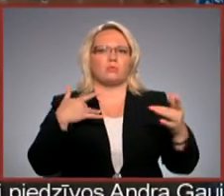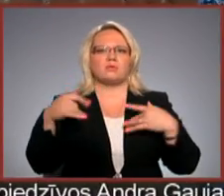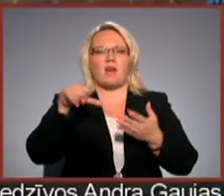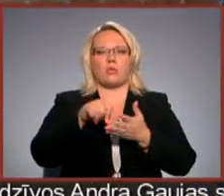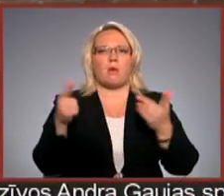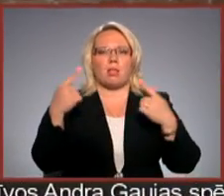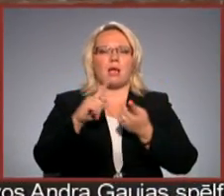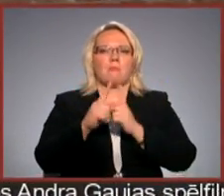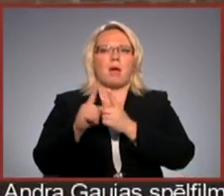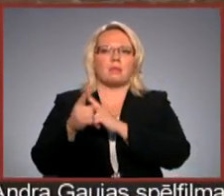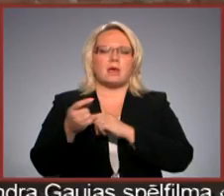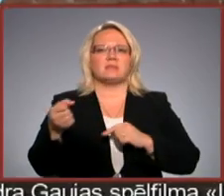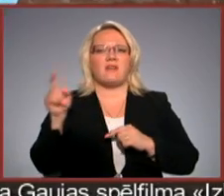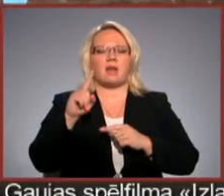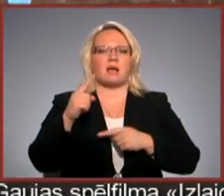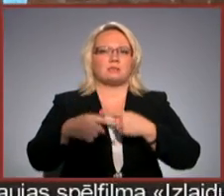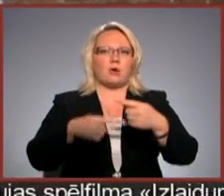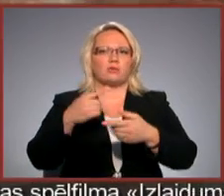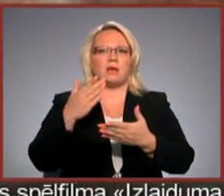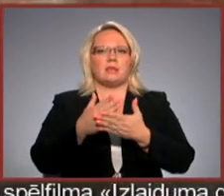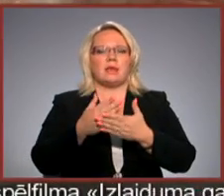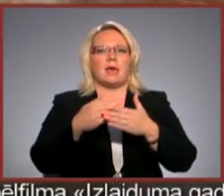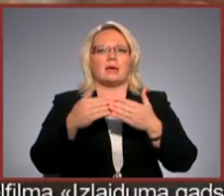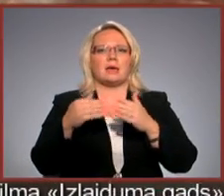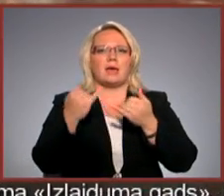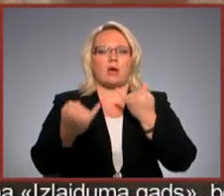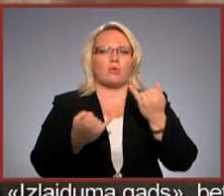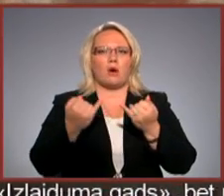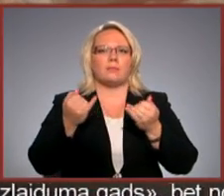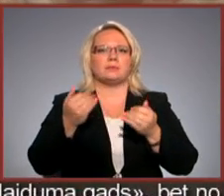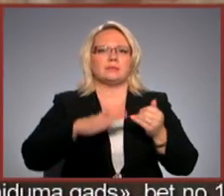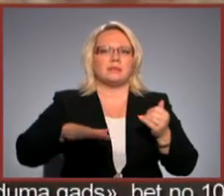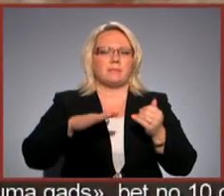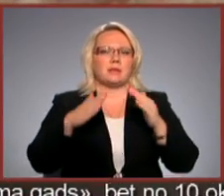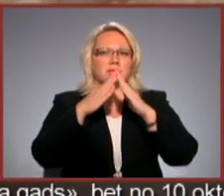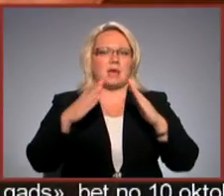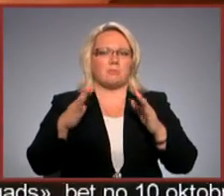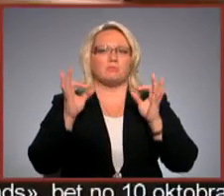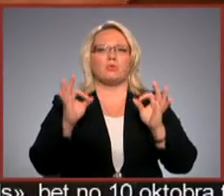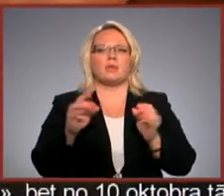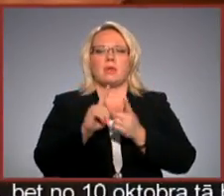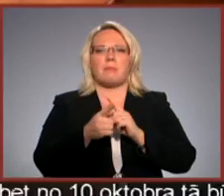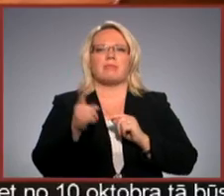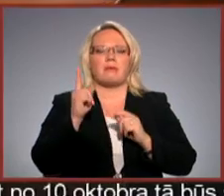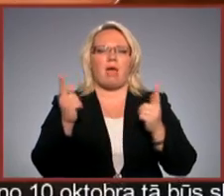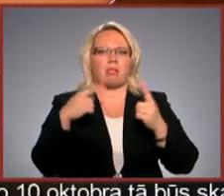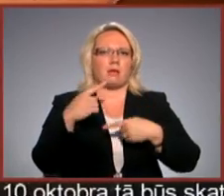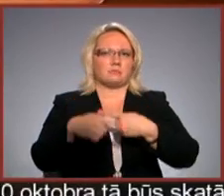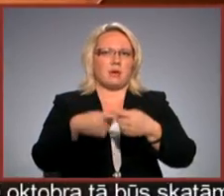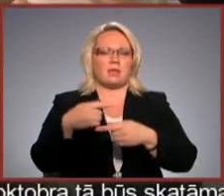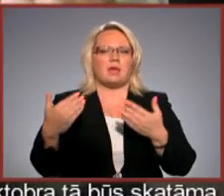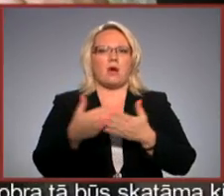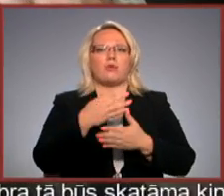skatūs mainoties vairākām paudzēm tiek iekoptas dzimtas nams. Būtiskais nemainās, tikai aizrit laiks. Jaunie